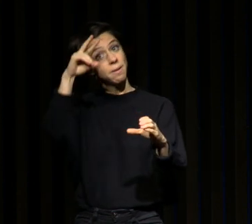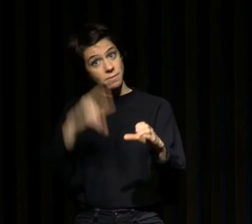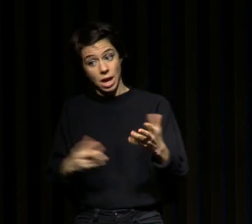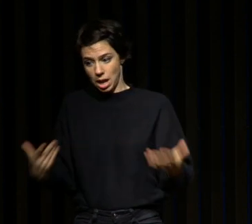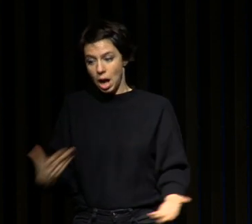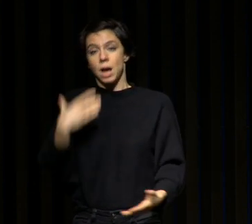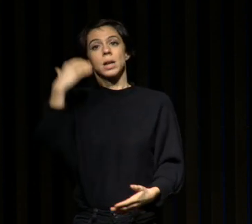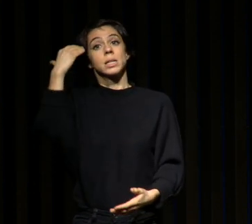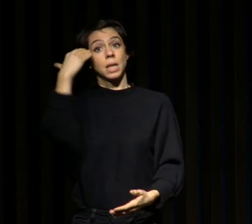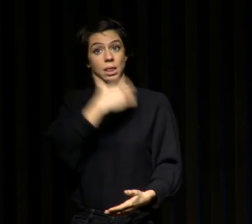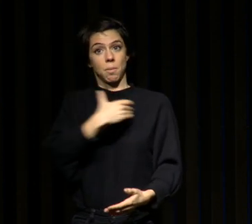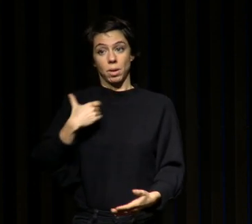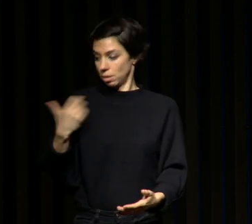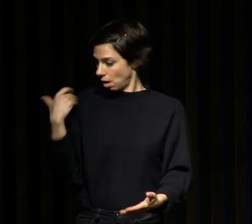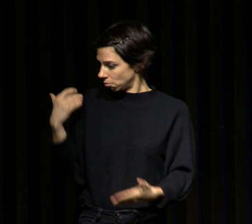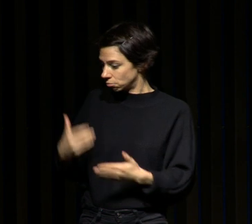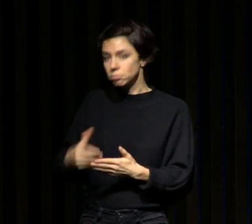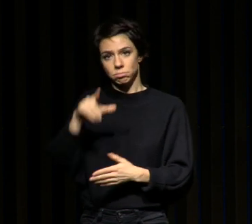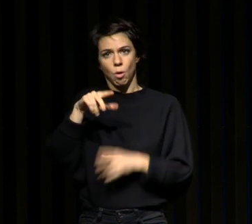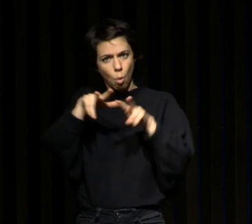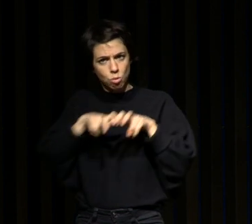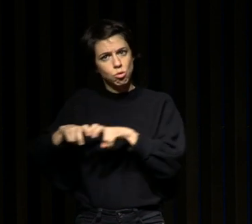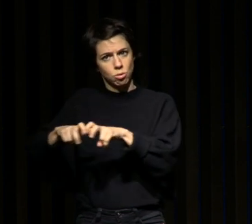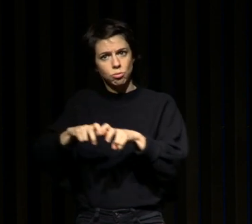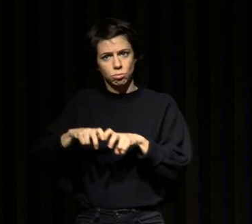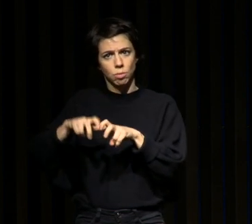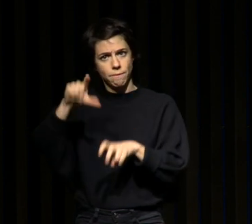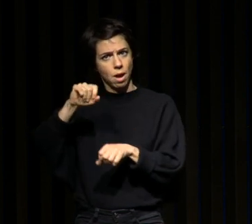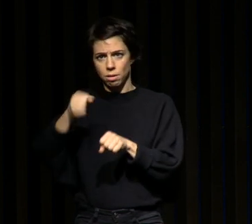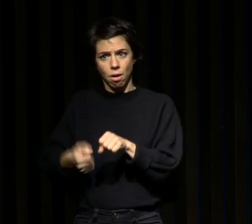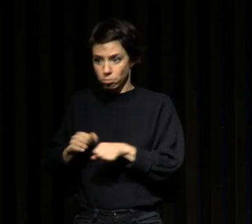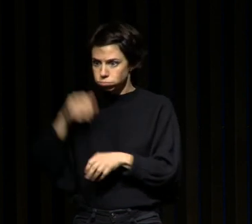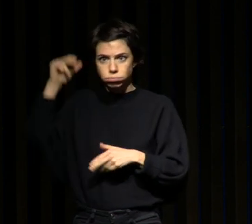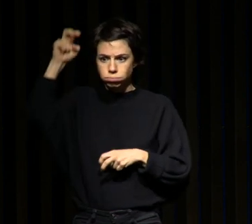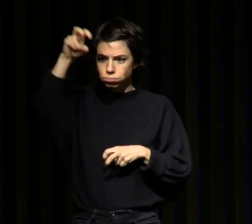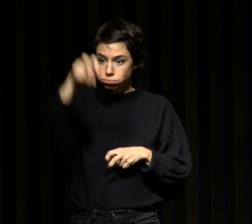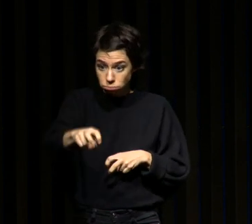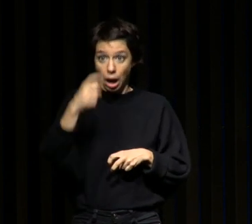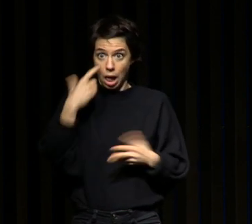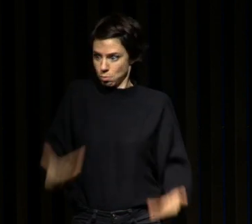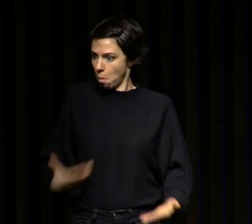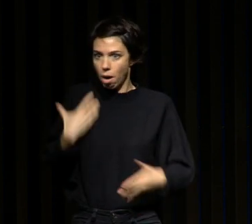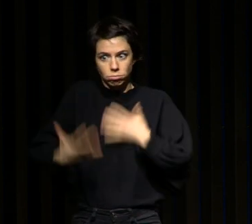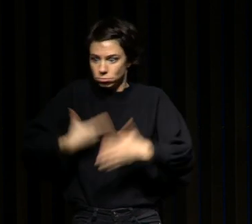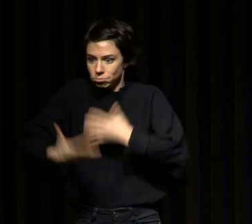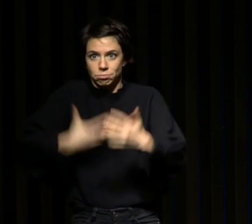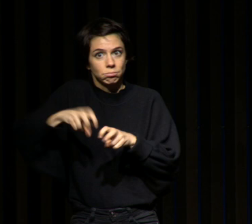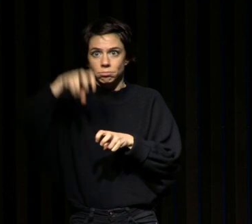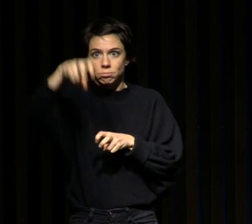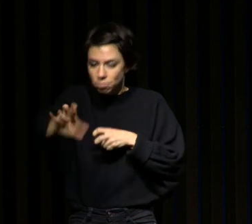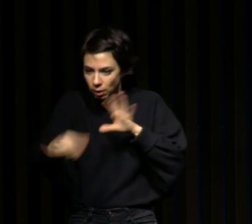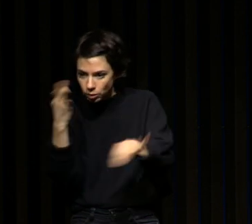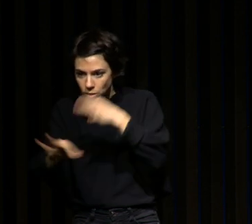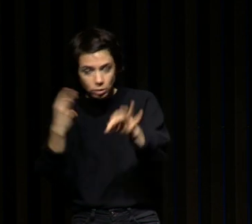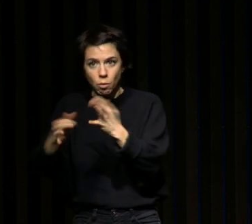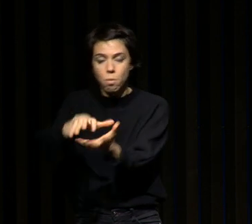progressé dans les 20 dernières années on est sur une marche en avant extrêmement prometteuse avec beaucoup de données et